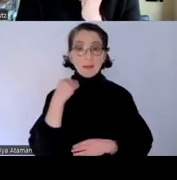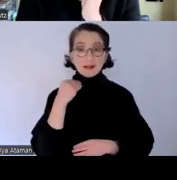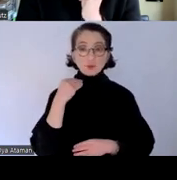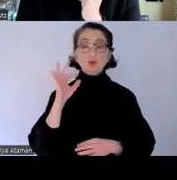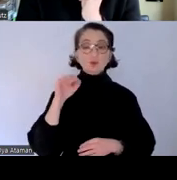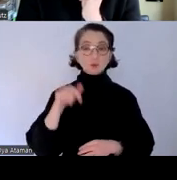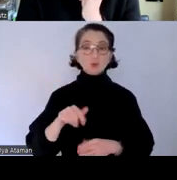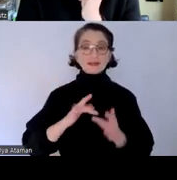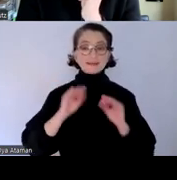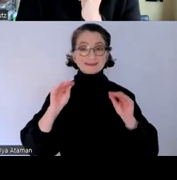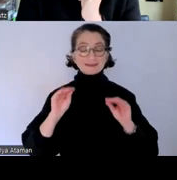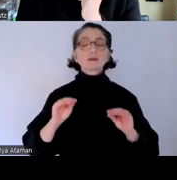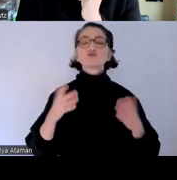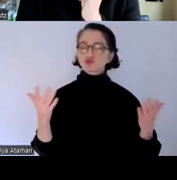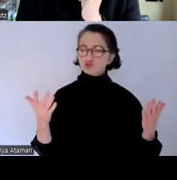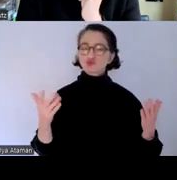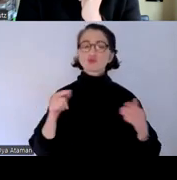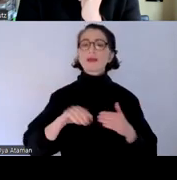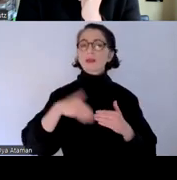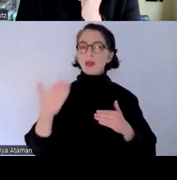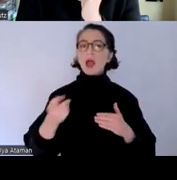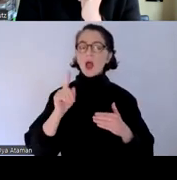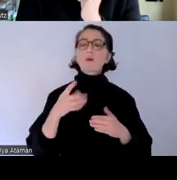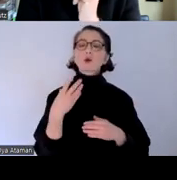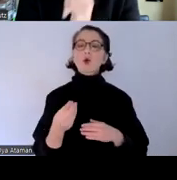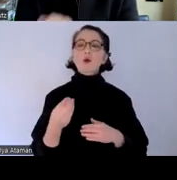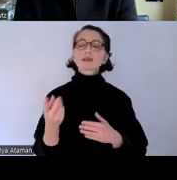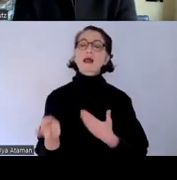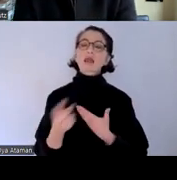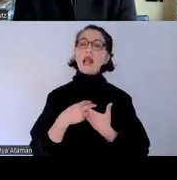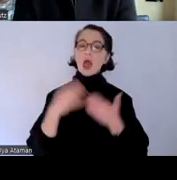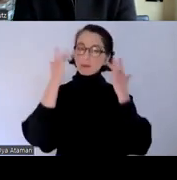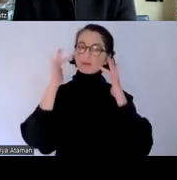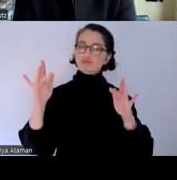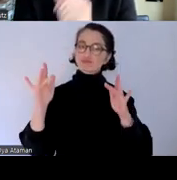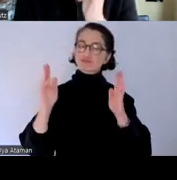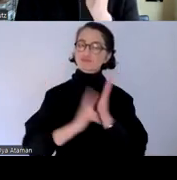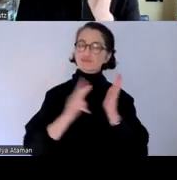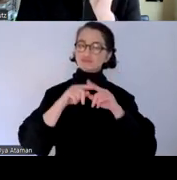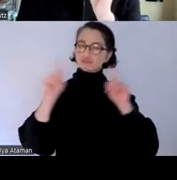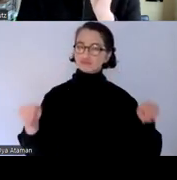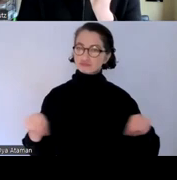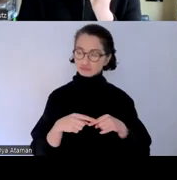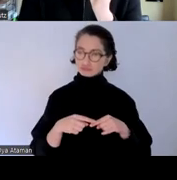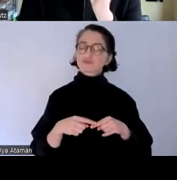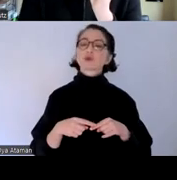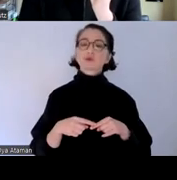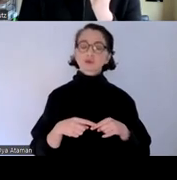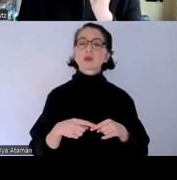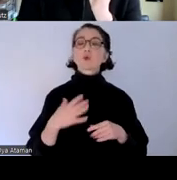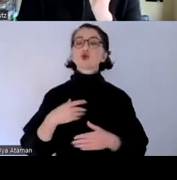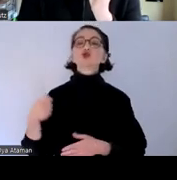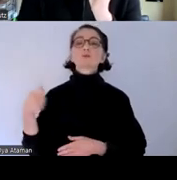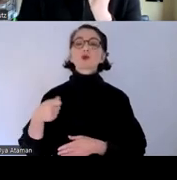webinar dann werden sie im nachgang auch ein teilnahme zertifikat bekommen das wird ausgestellt werden von unserem sponsor